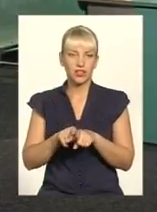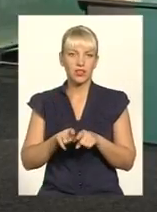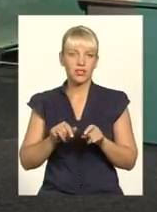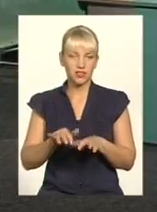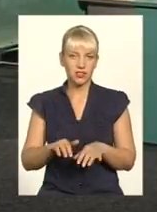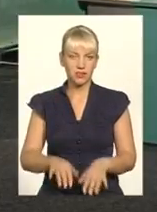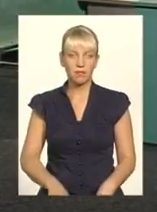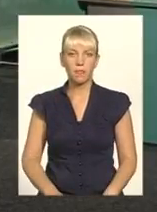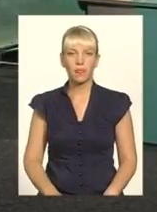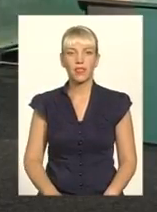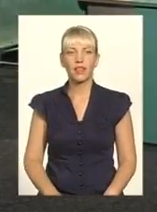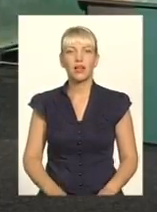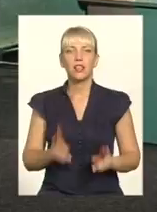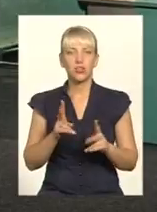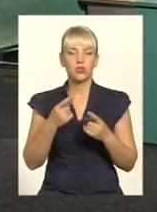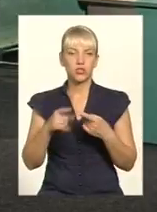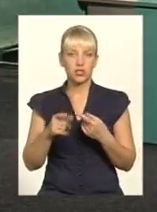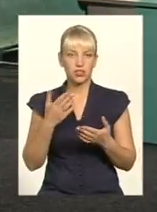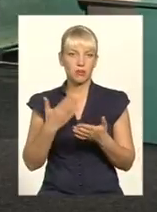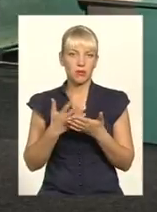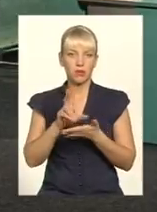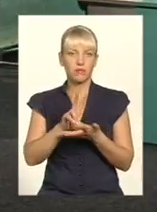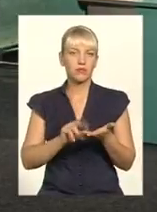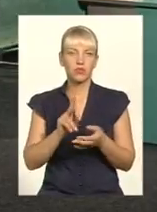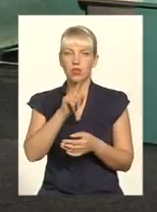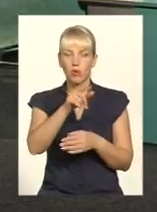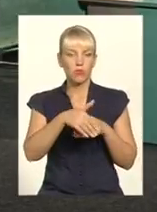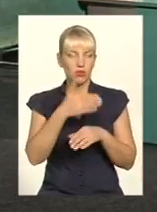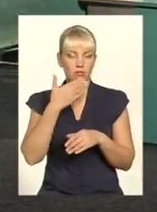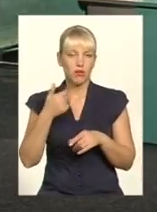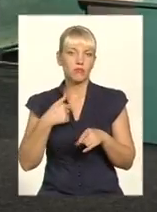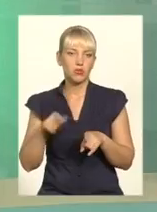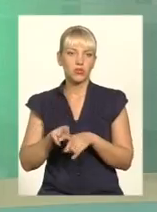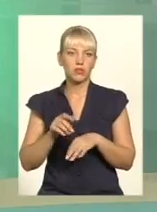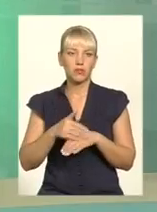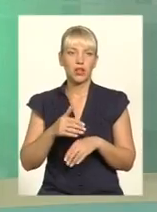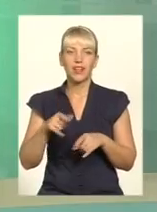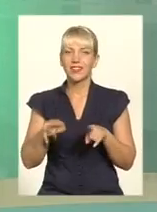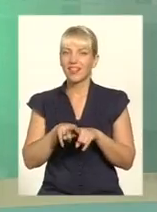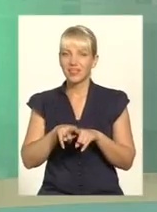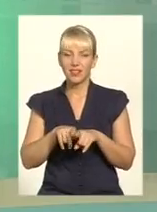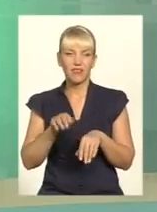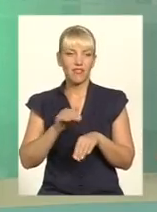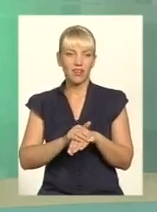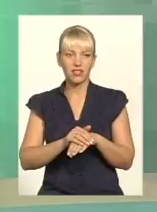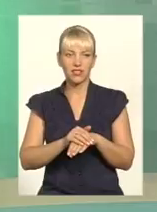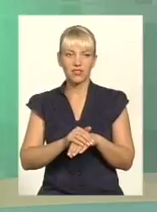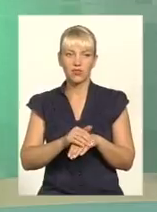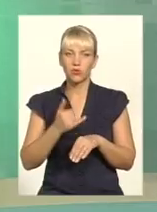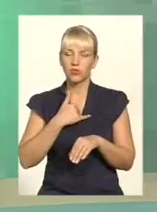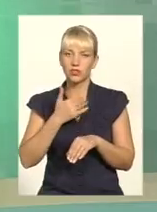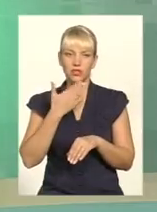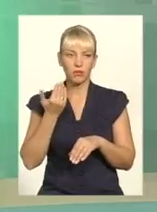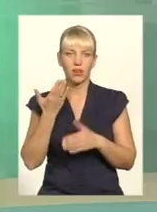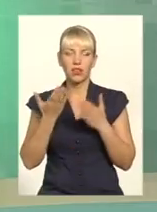інший може. Його не покарали, значить, мене ми обвинемо. Таких фактів, що мене не покарали і в мене, таких в нас немає.